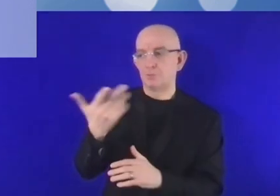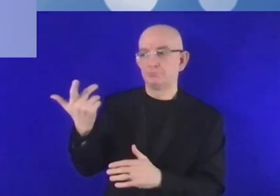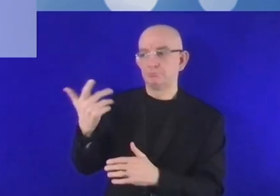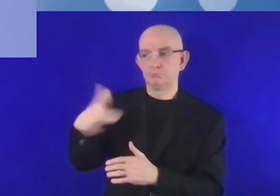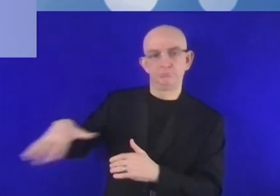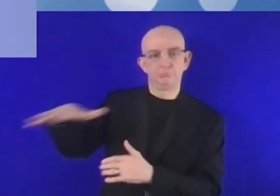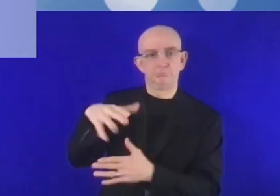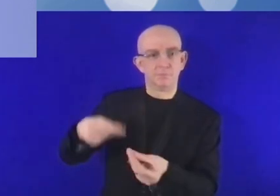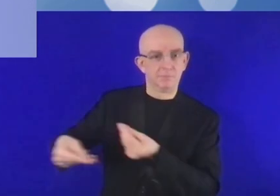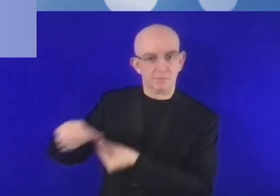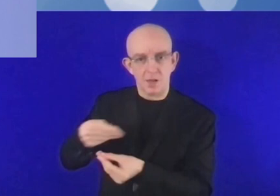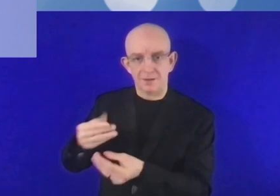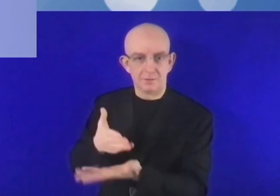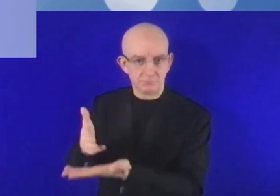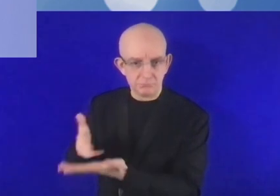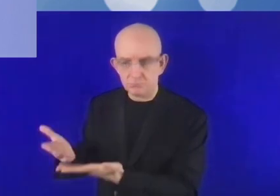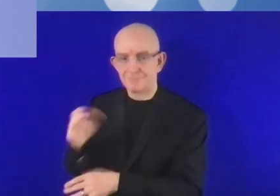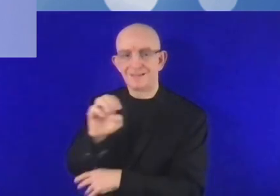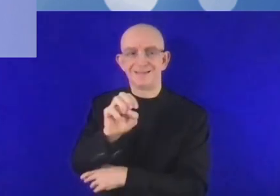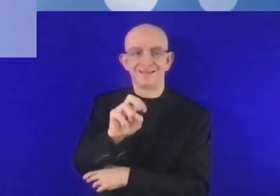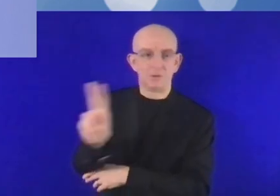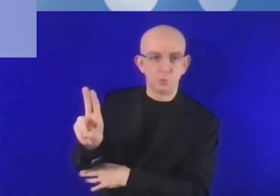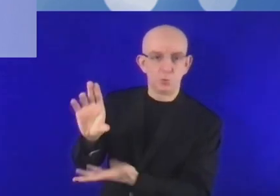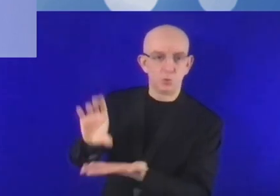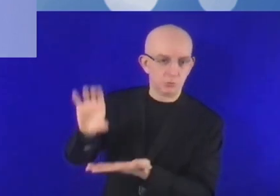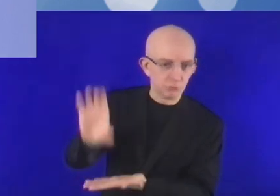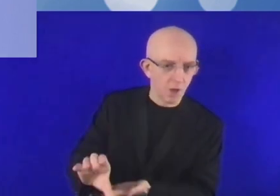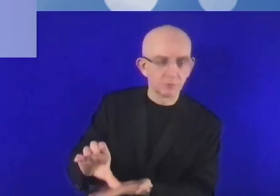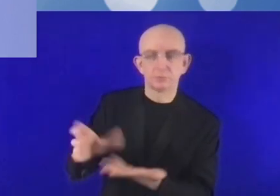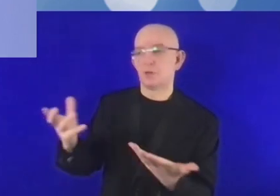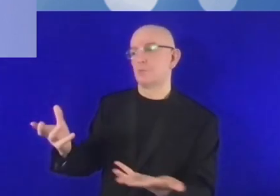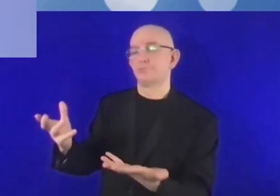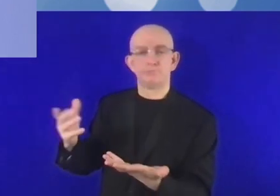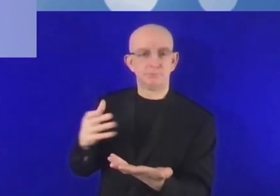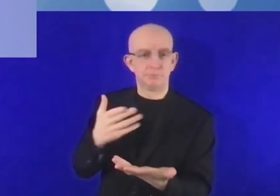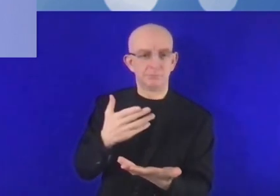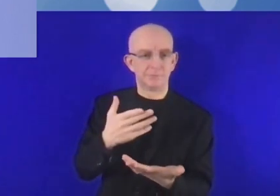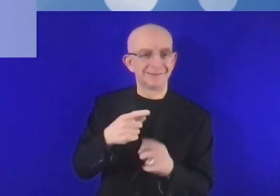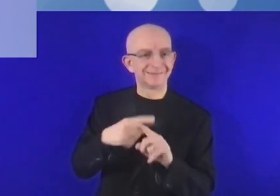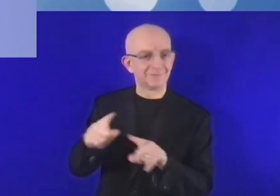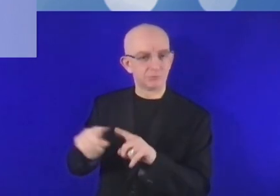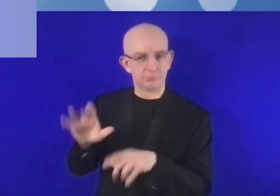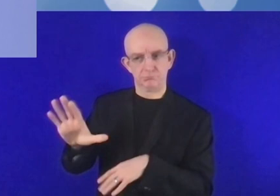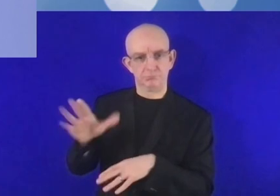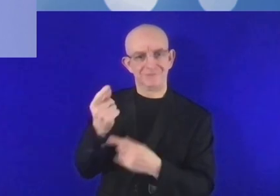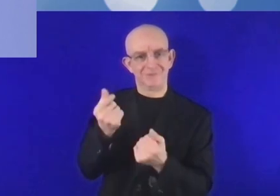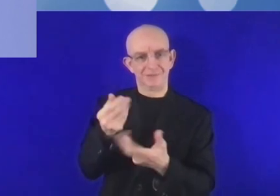ou des instruments de l'UE qui permettent de garantir l'architecture financière,